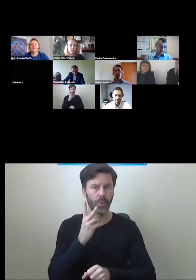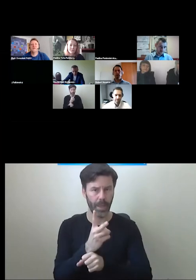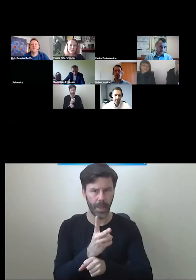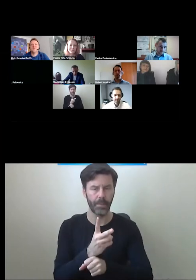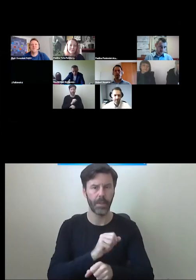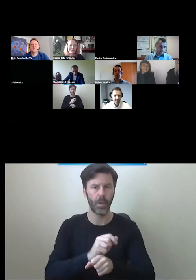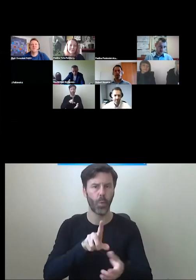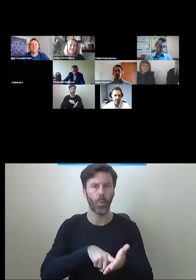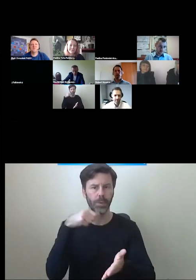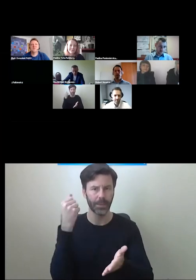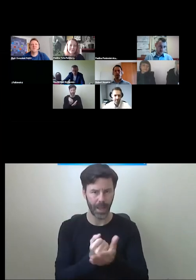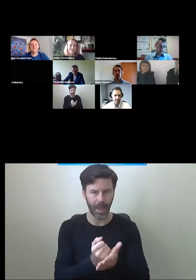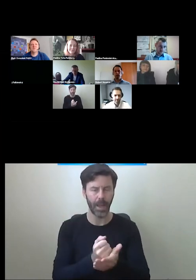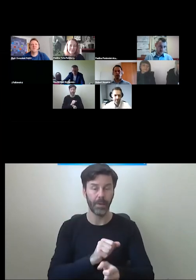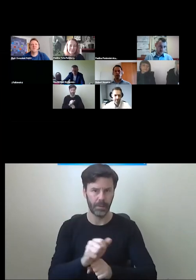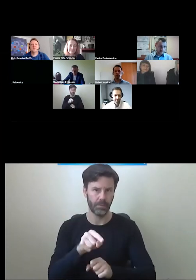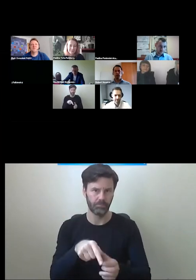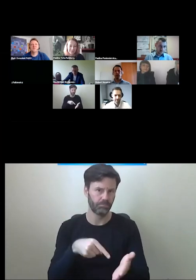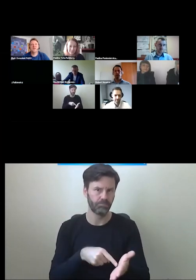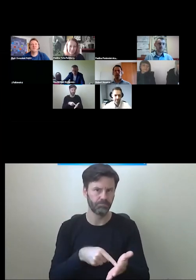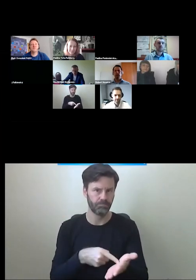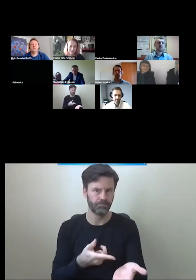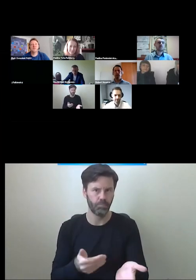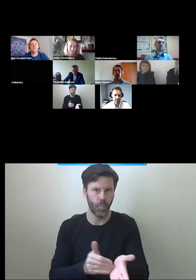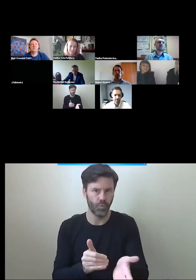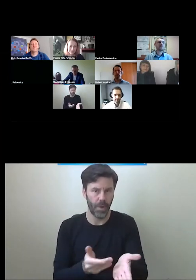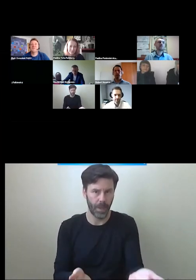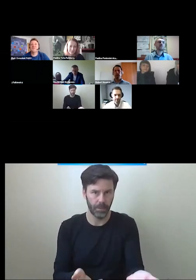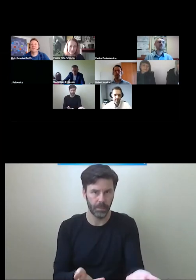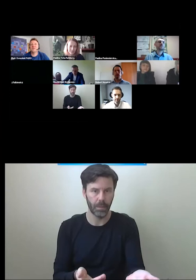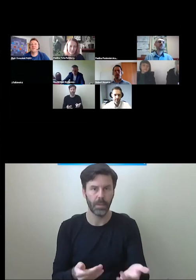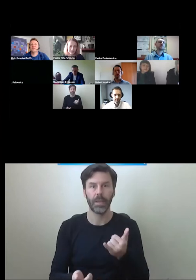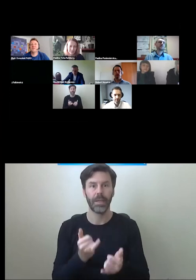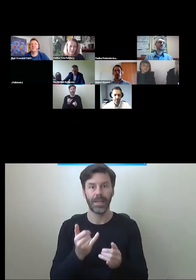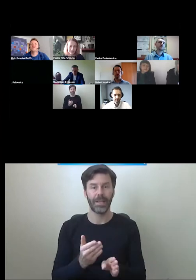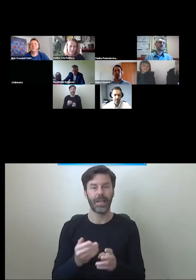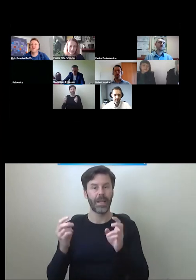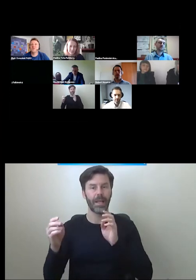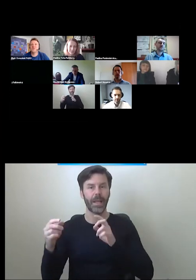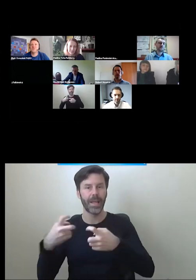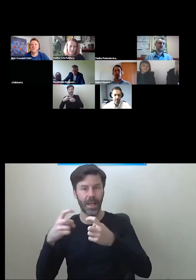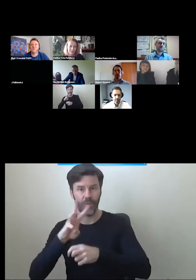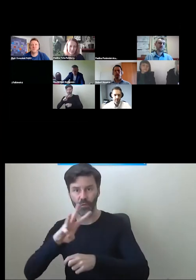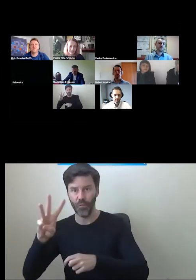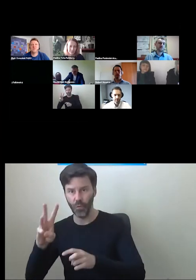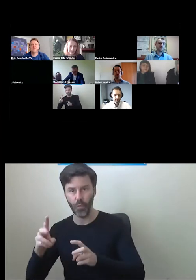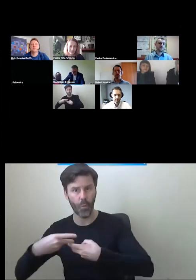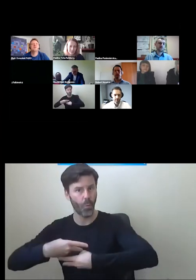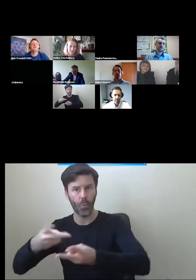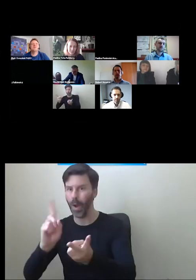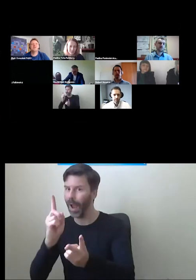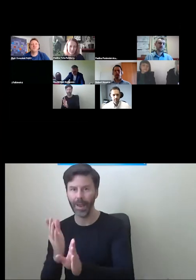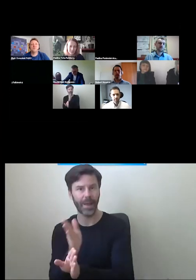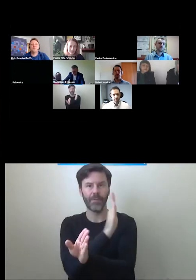o zapewnianiu dostępności osobom ze szczególnymi potrzebami, to przed opublikowaniem go na stronie internetowej musimy do niego dorobić napisy.